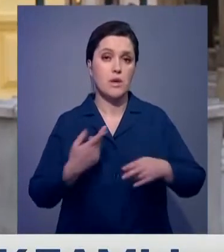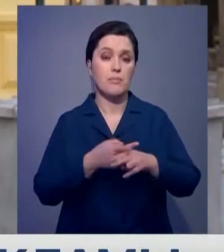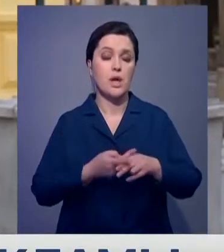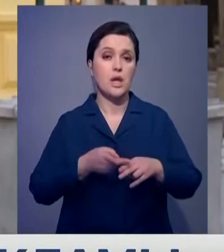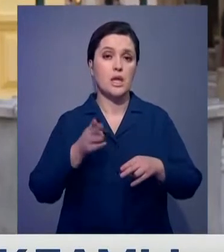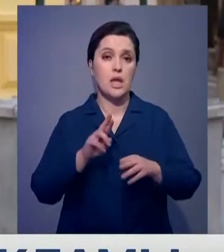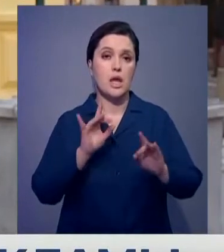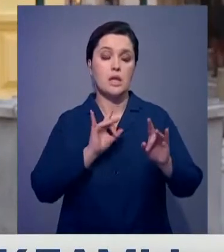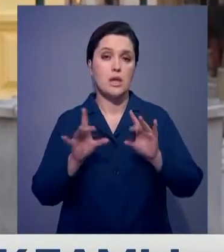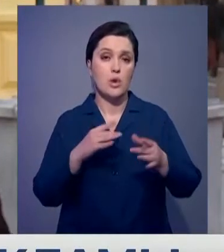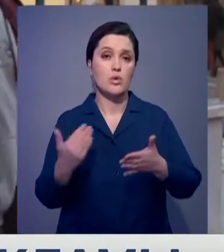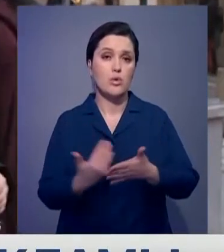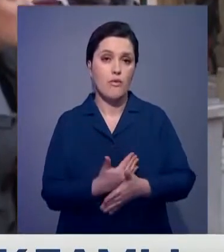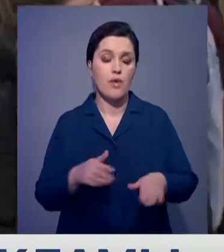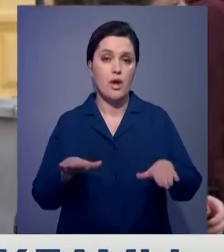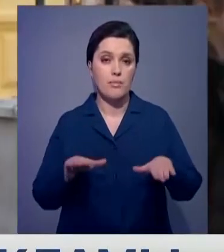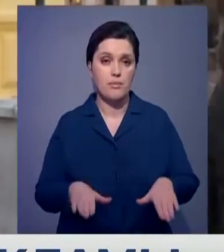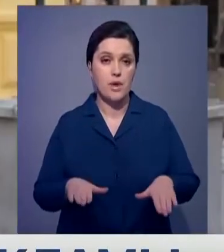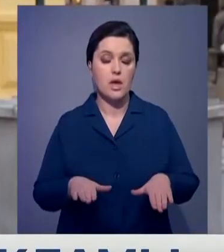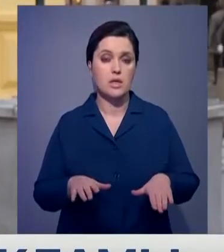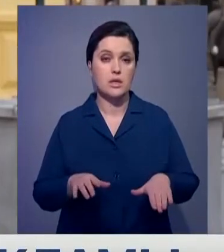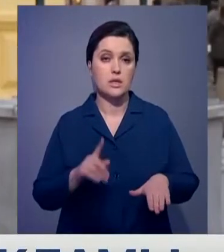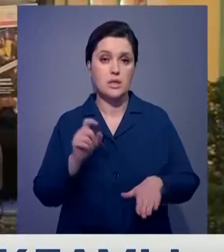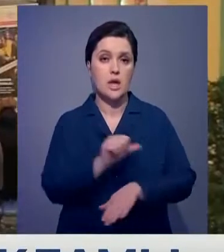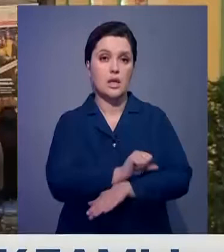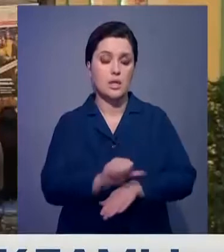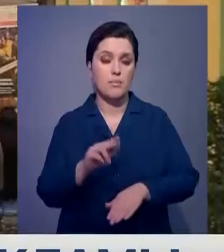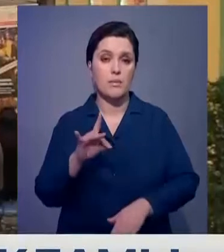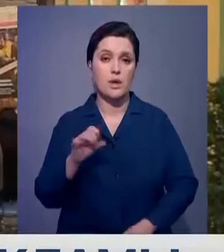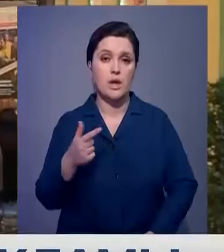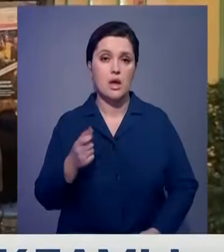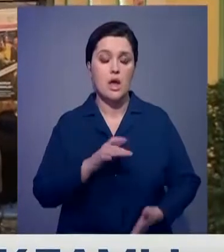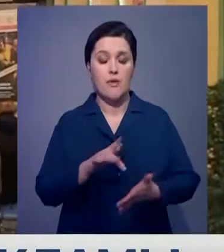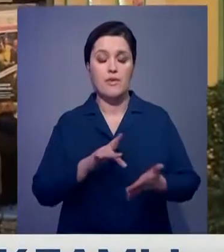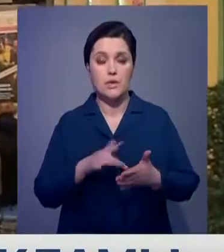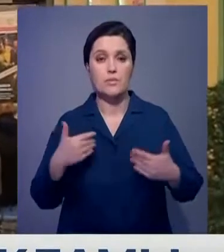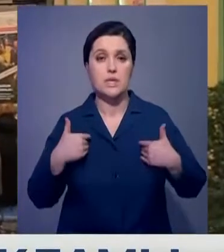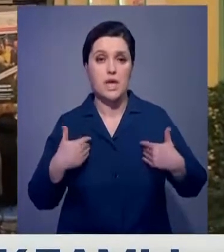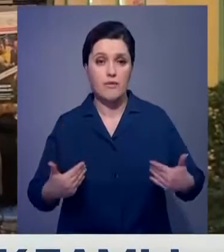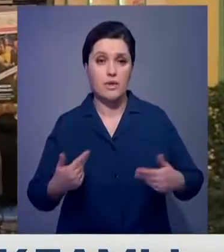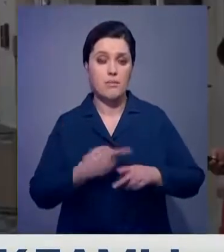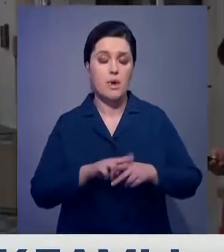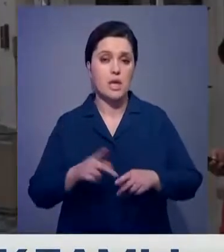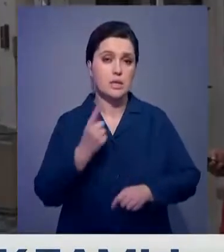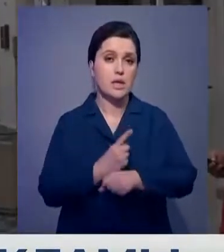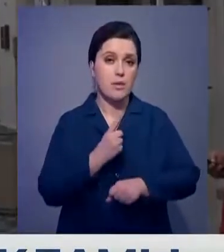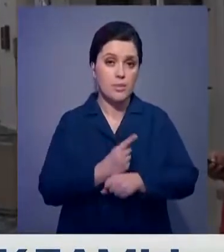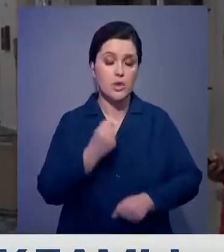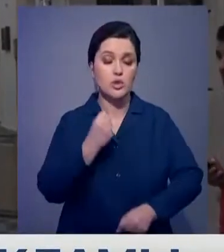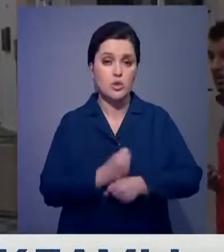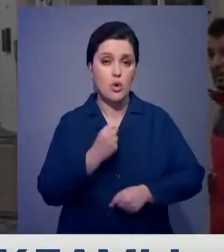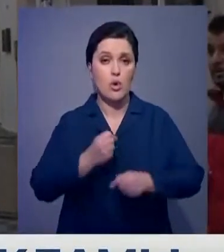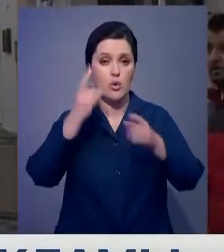банеров и рекламы новое место за границами Праги. В городском совете не скрывают, что запрет строгий, однако культурное